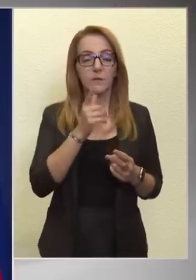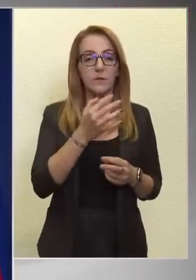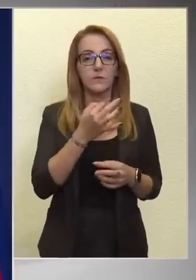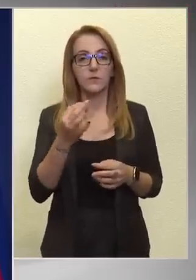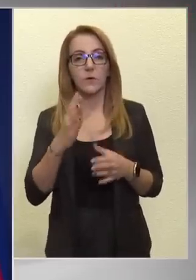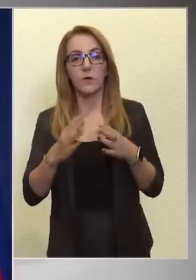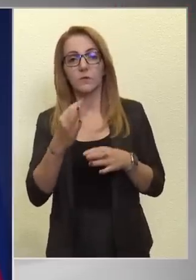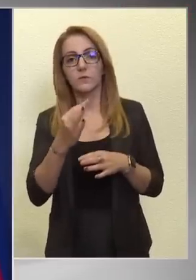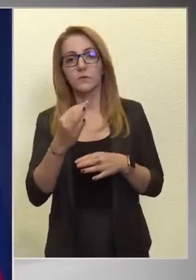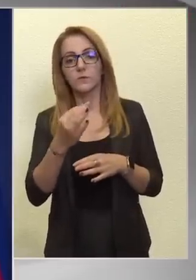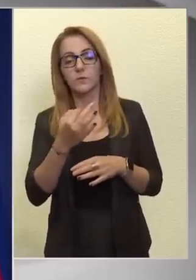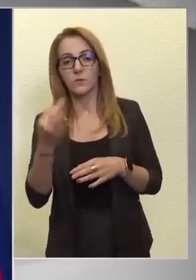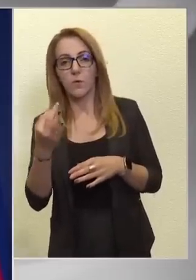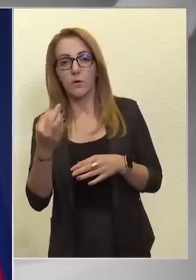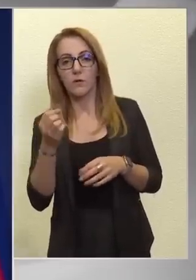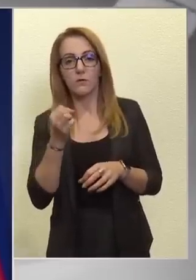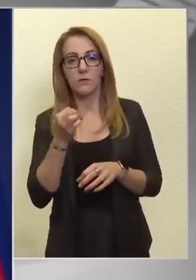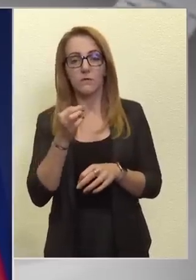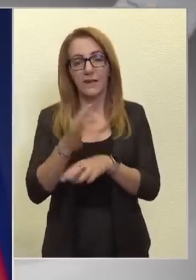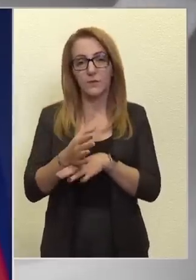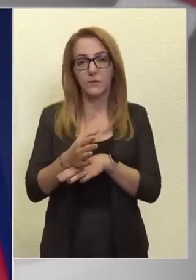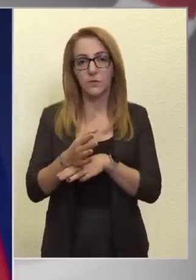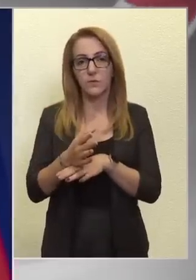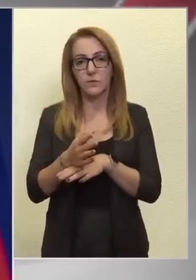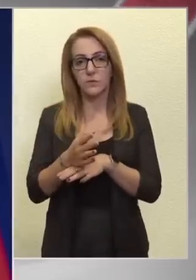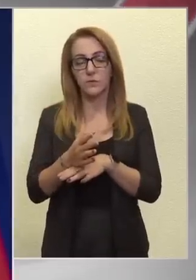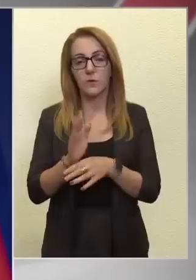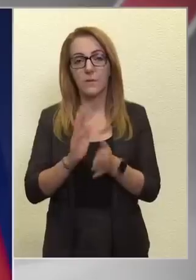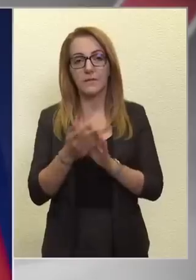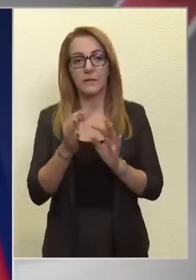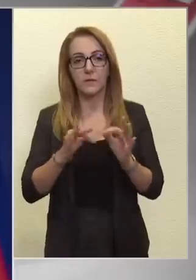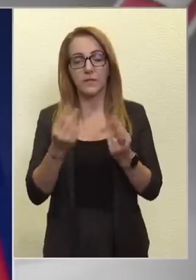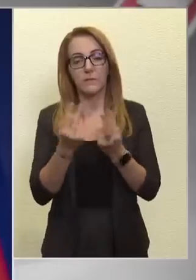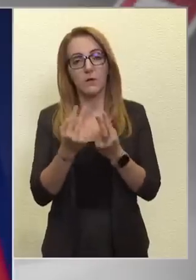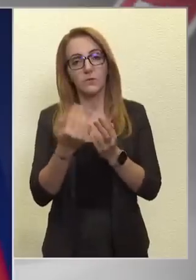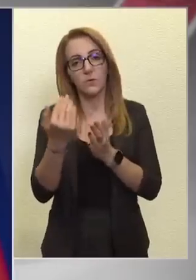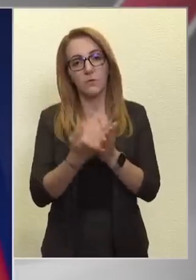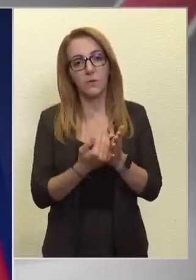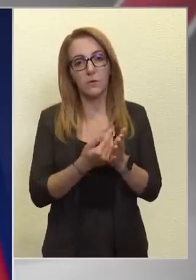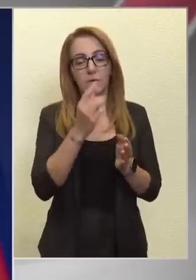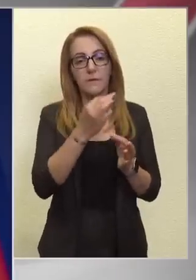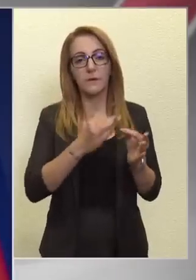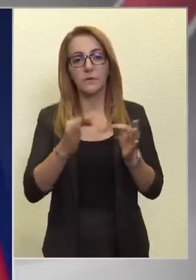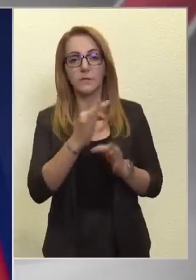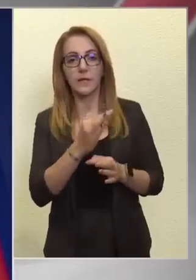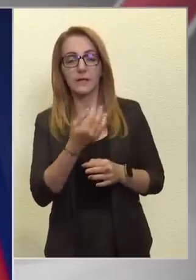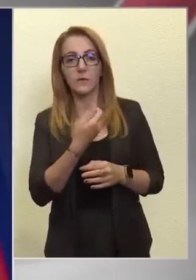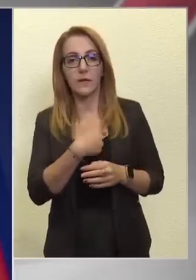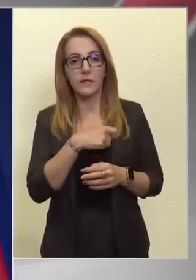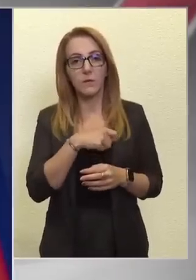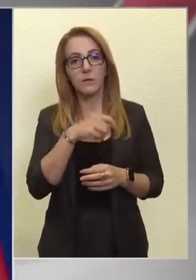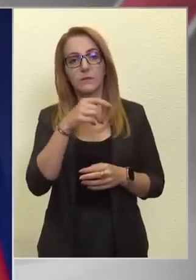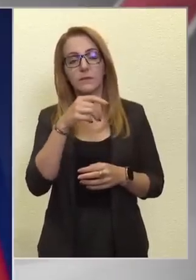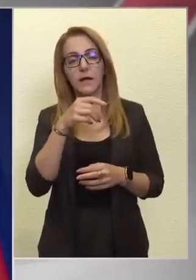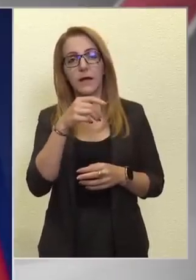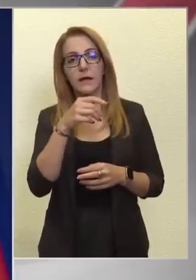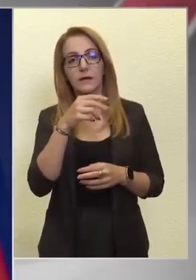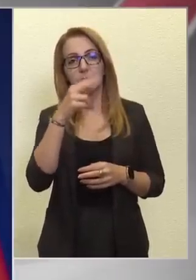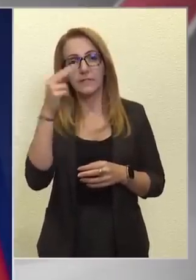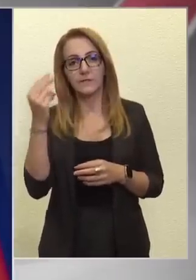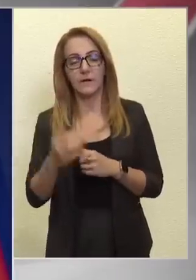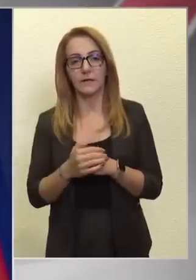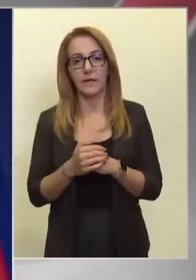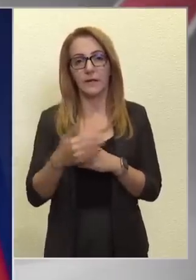felgyorsult minden országba a hasonló program. Németországtól Lengyelországon állt Litvániáig. Lényegében